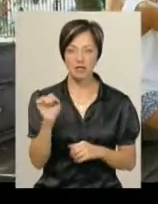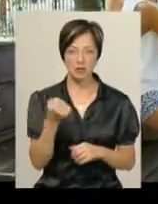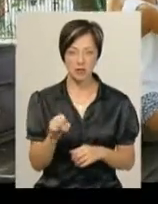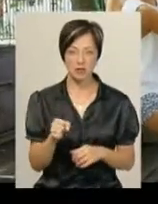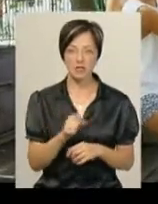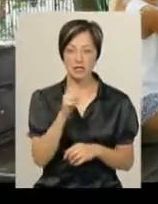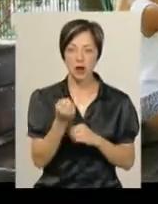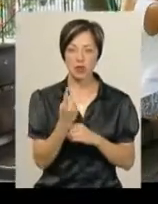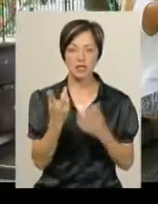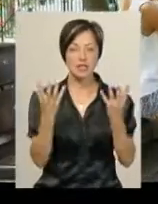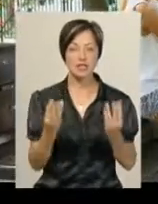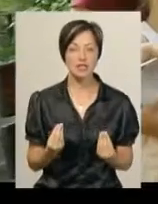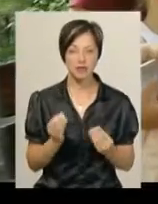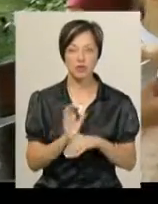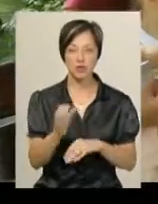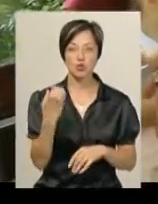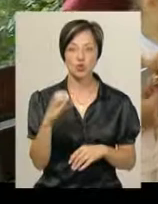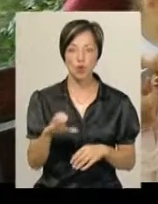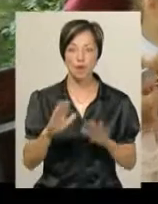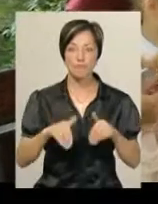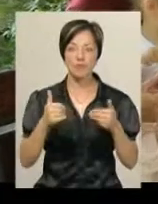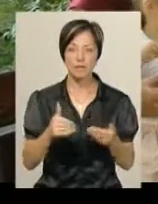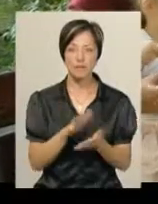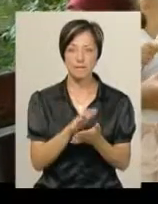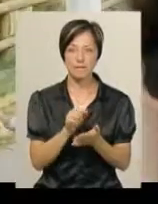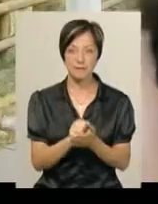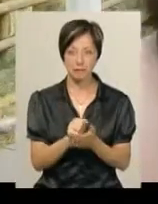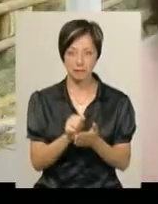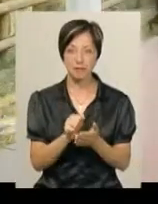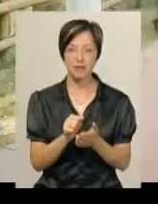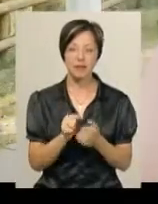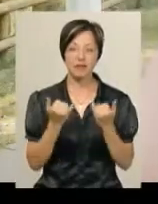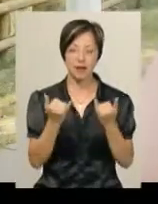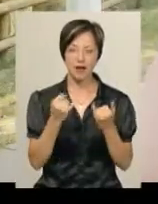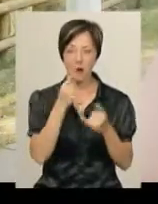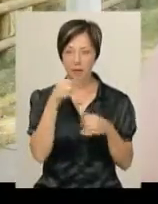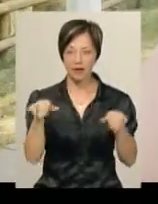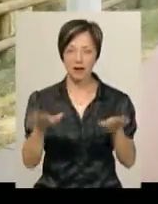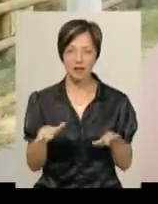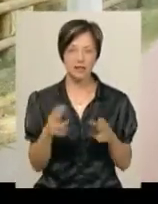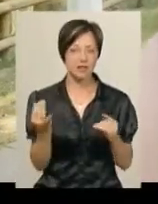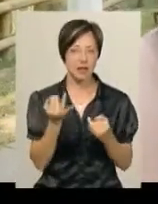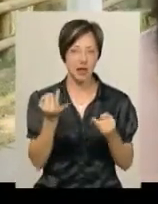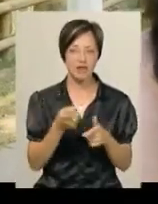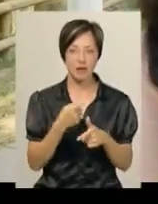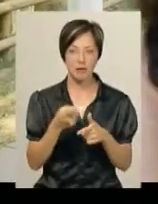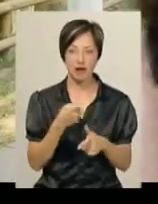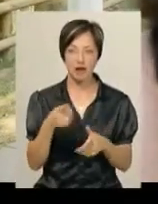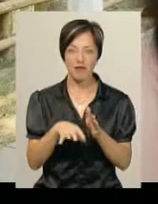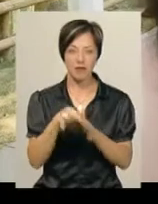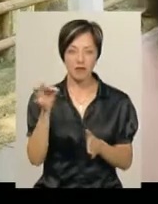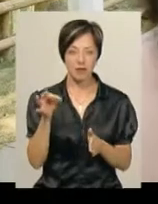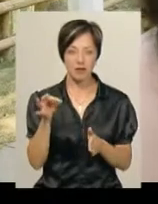За 11 днів надійшло майже сотню пропозицій з прізвиськами для птахів. Цікаві такі імена, ми їх вибрали до